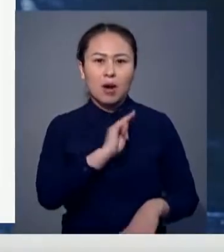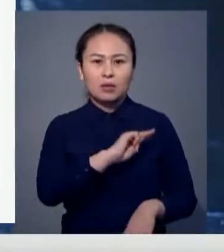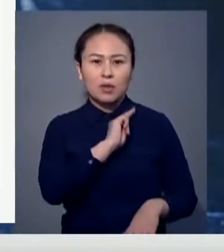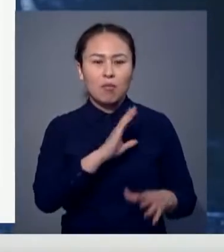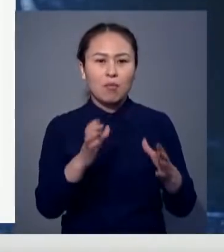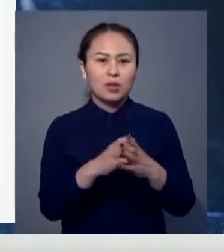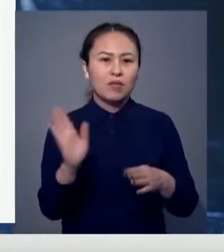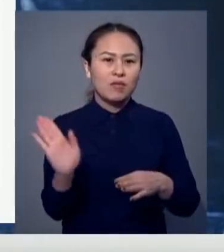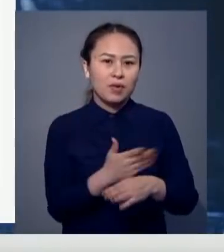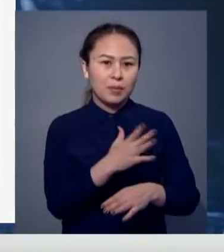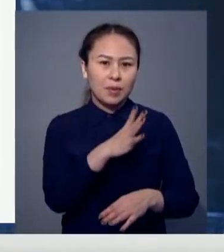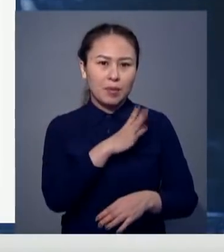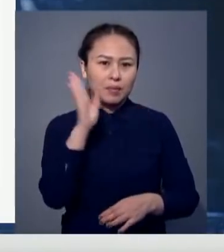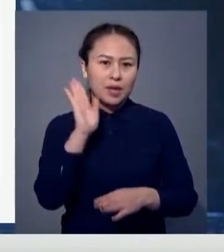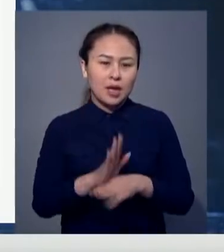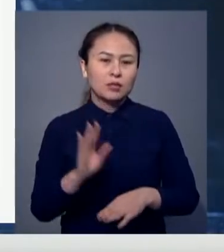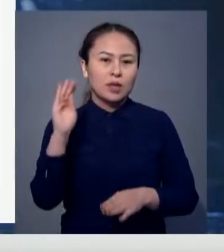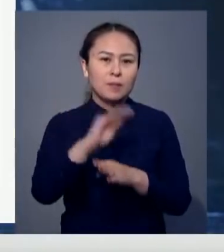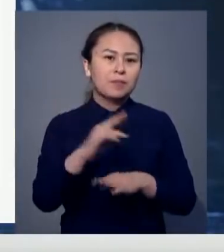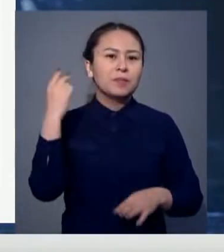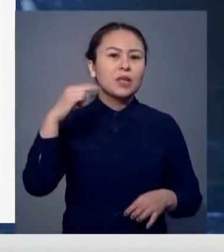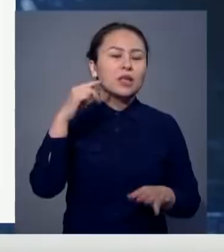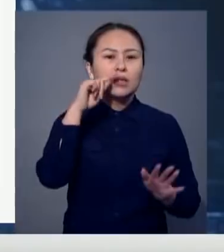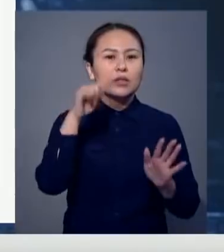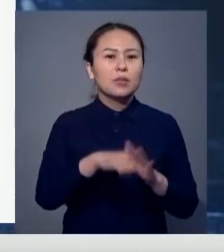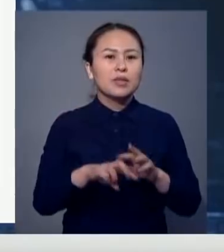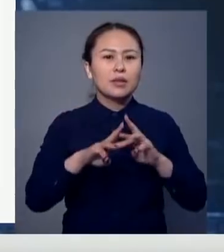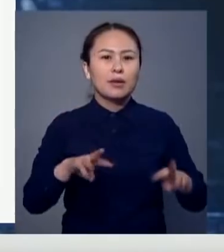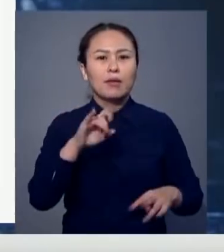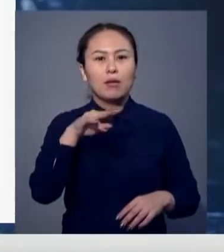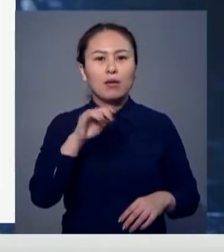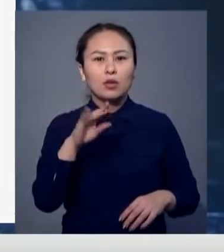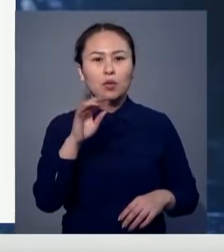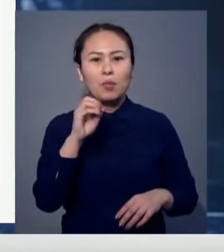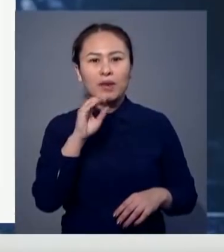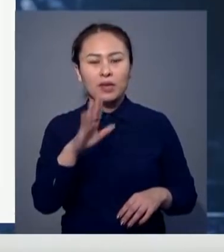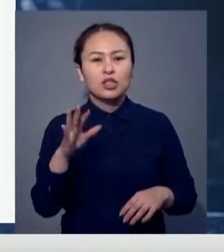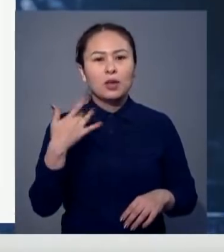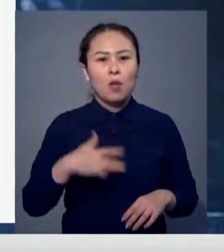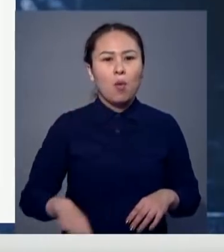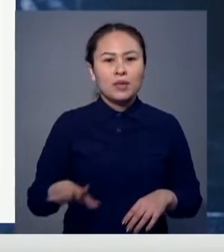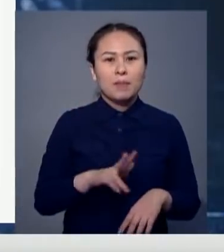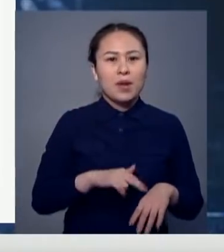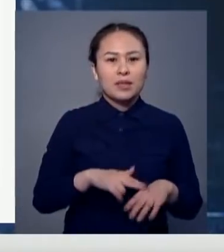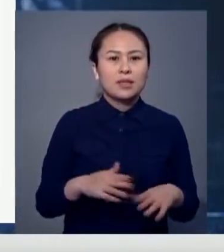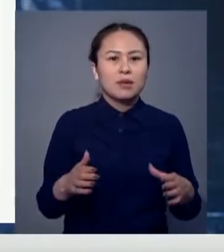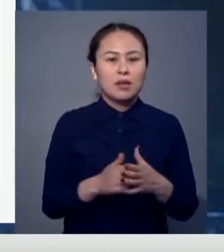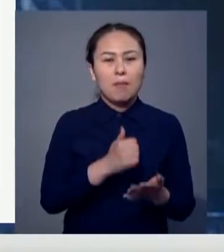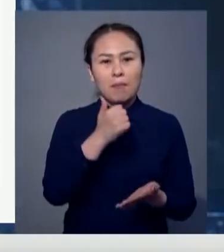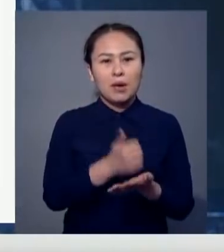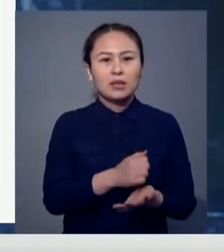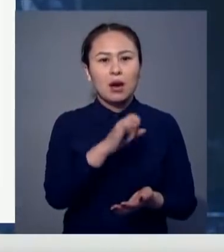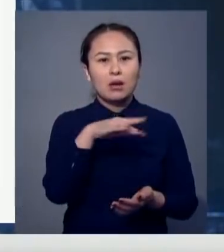қызметінен босатуды тапсырды. Сонымен ғатар президент үшкістер министері Ерлан Тұрғынбаевқа Жамбыл облысы полиция